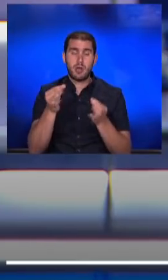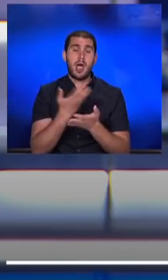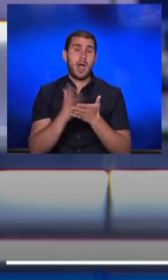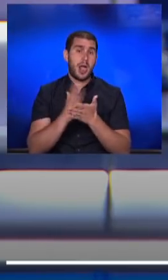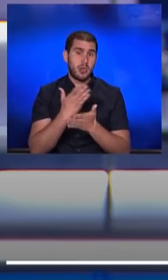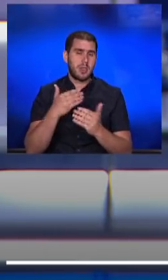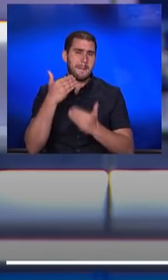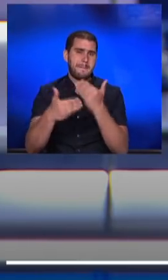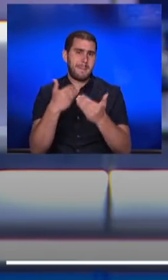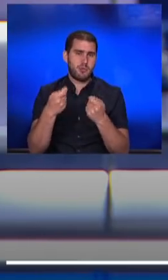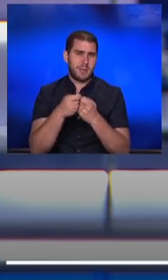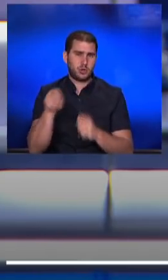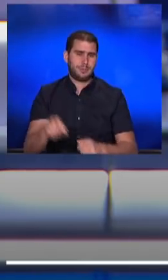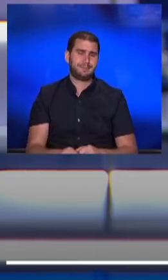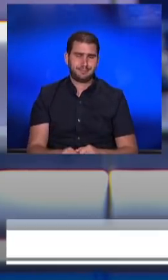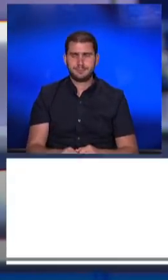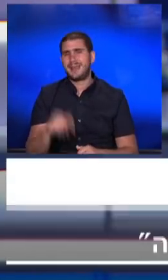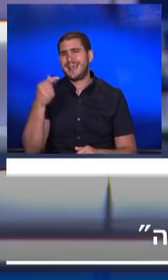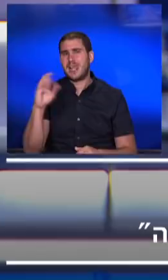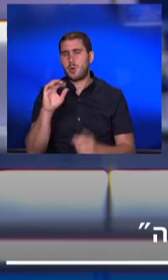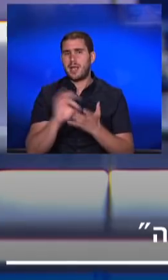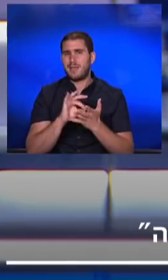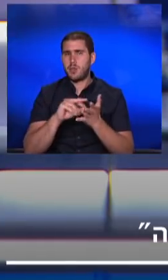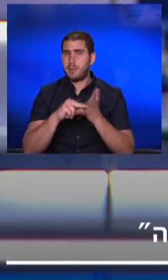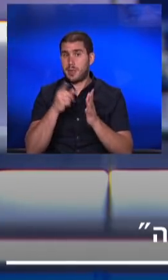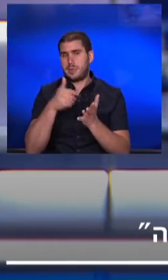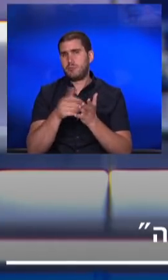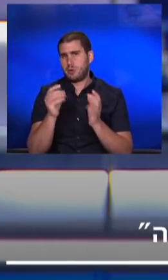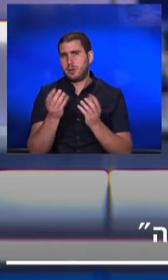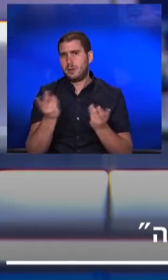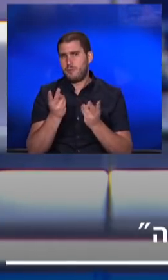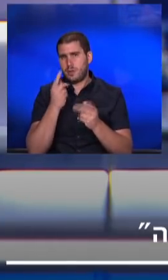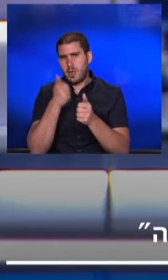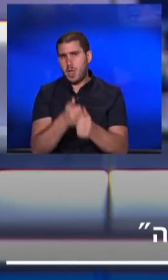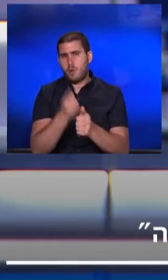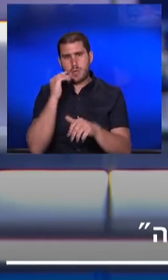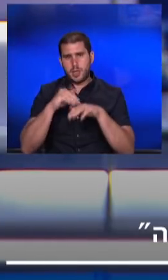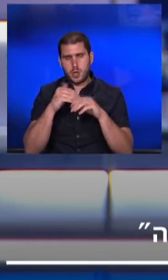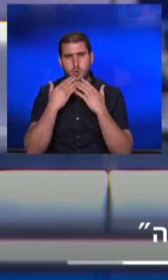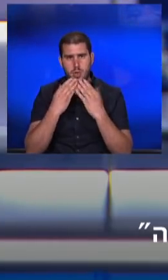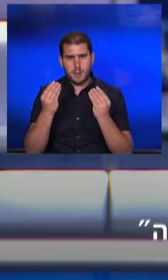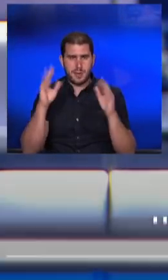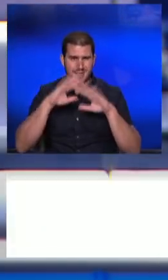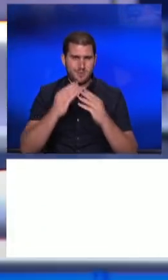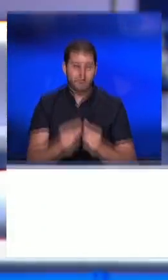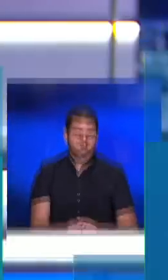בהמשך בנוגע לזה. גילי כהן כתבתנו המדיניתית כמובן ממשיכה לעקוב ולעדכן אותנו כל העת תודה, ערב טוב.